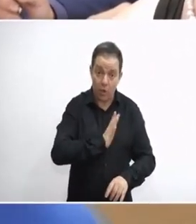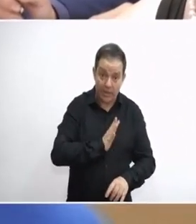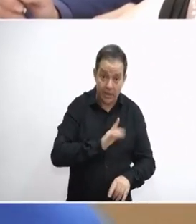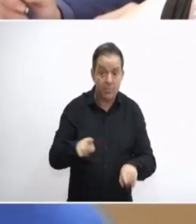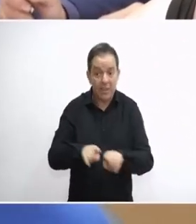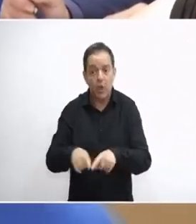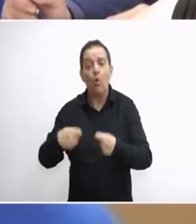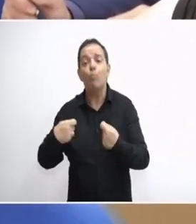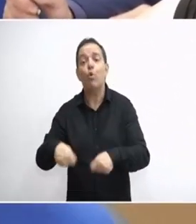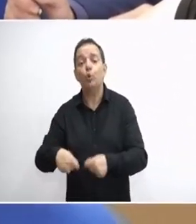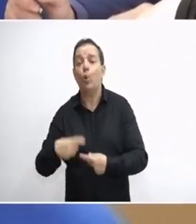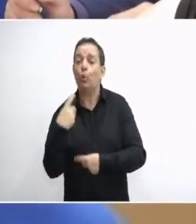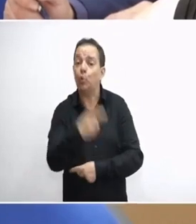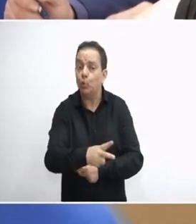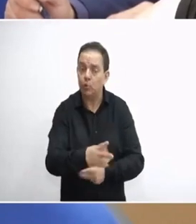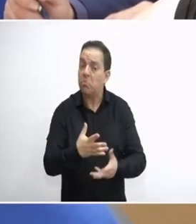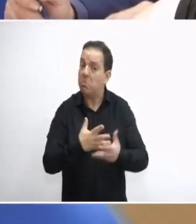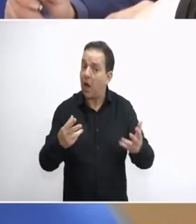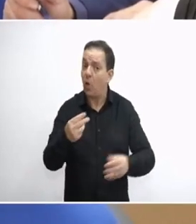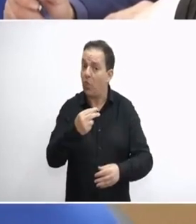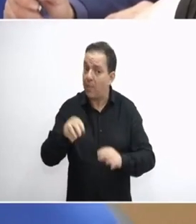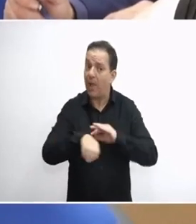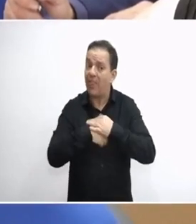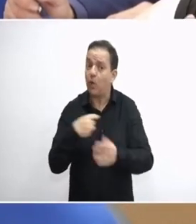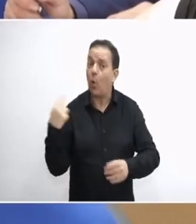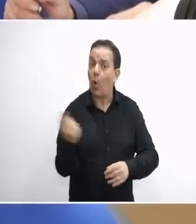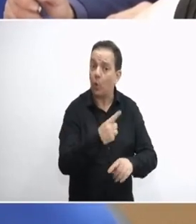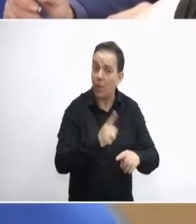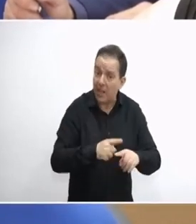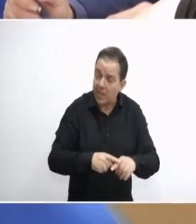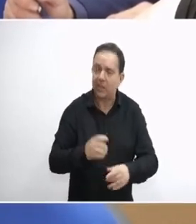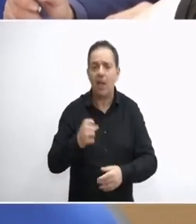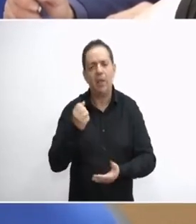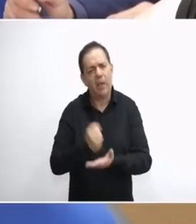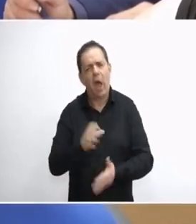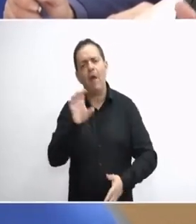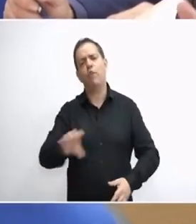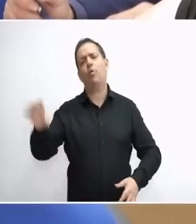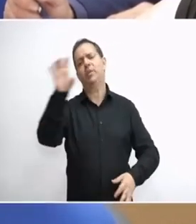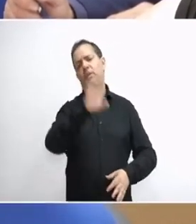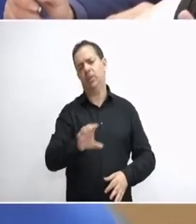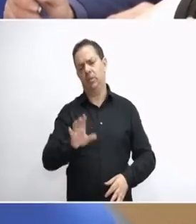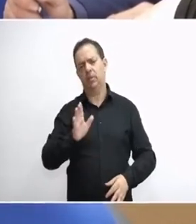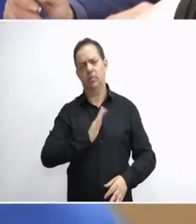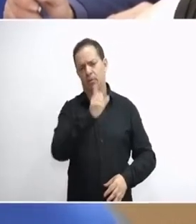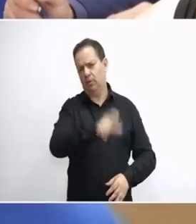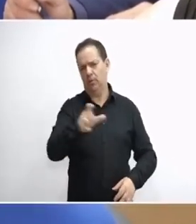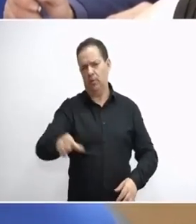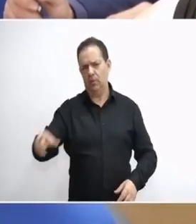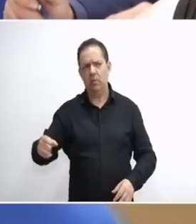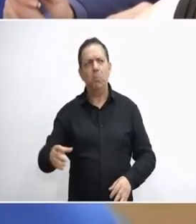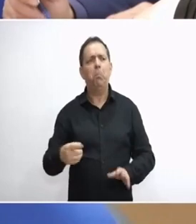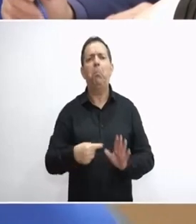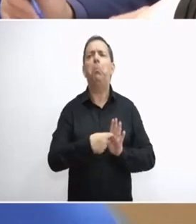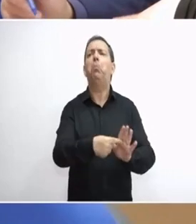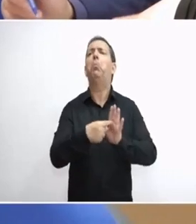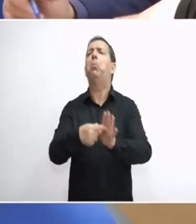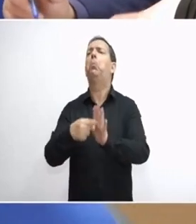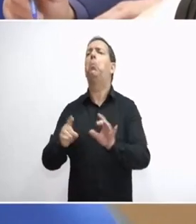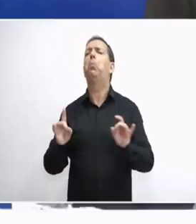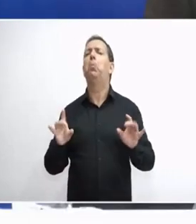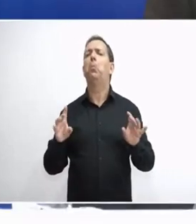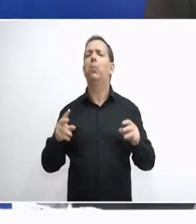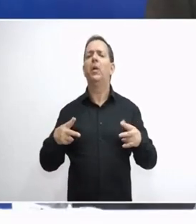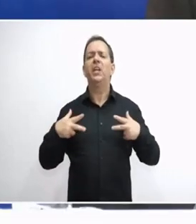Αναφέρεστε δημόσια σε ένα τόσο τεράστιο θέμα που ενδιαφέρει όλους τους Έλληνες και τους Ευρωπαίους πολίτες. Αυτό γιατί δεν προβάλλεται από τις κυβερνήσεις.